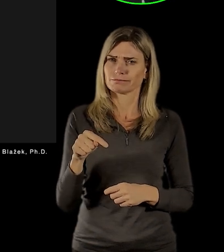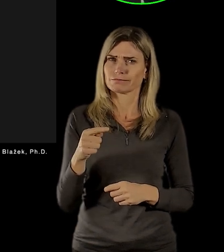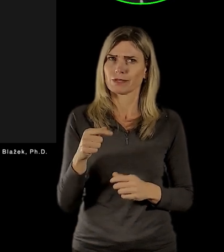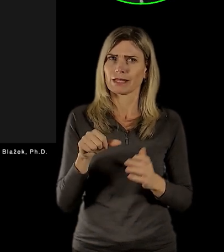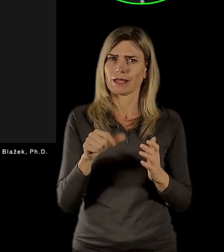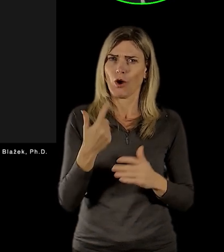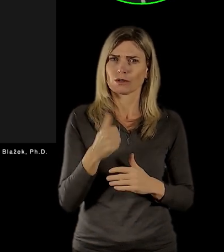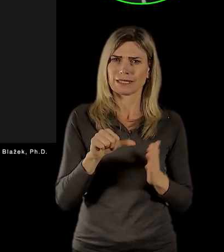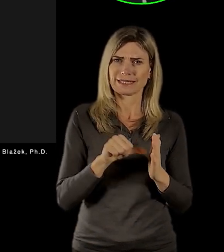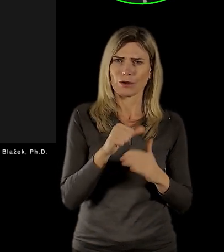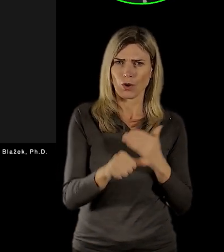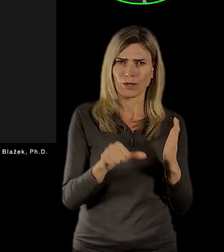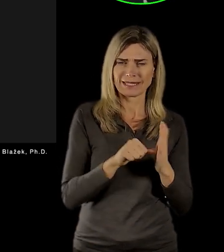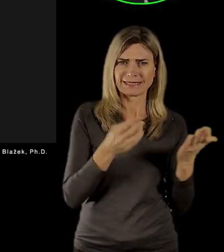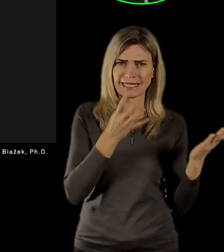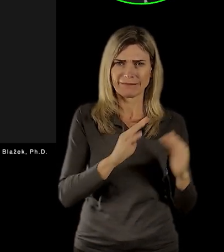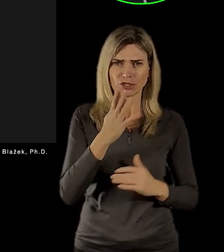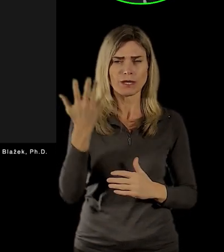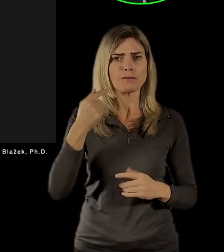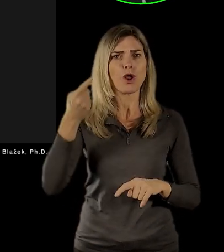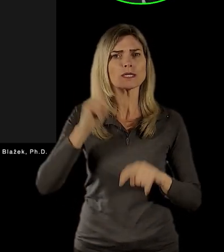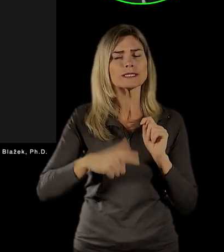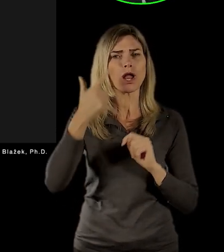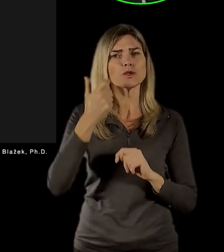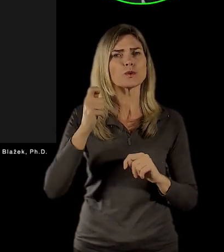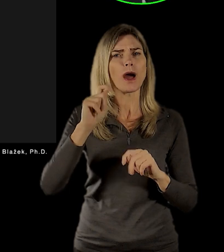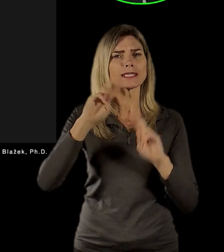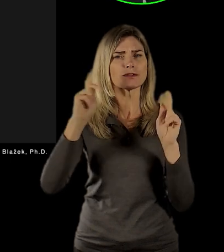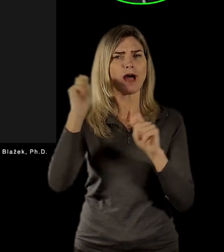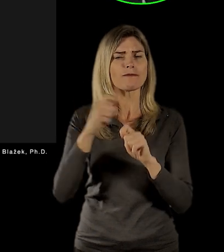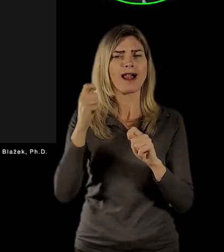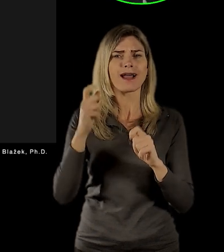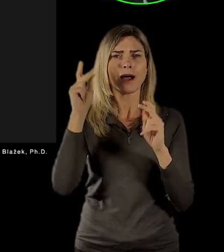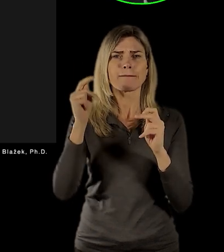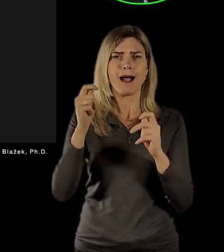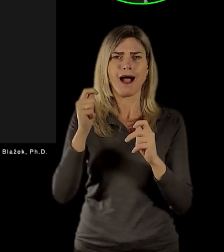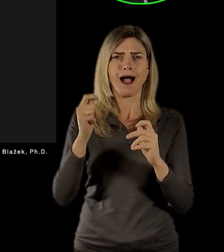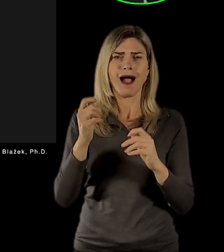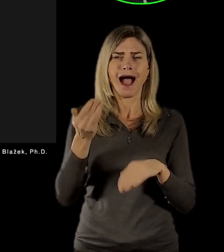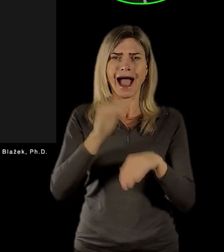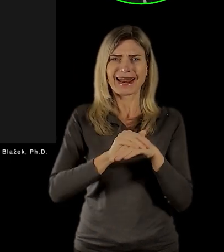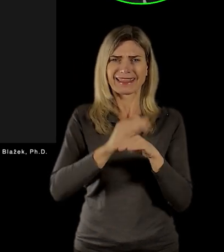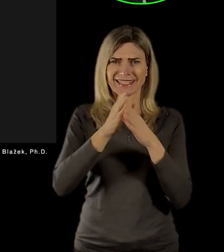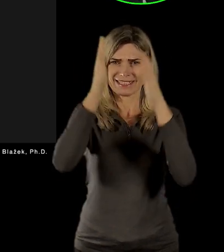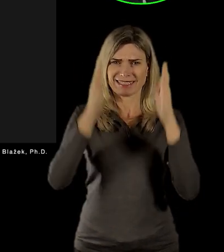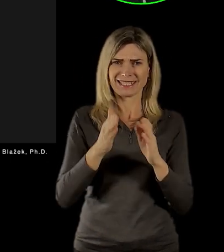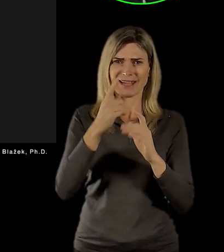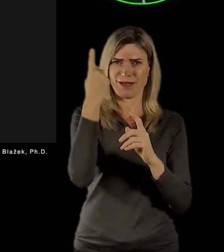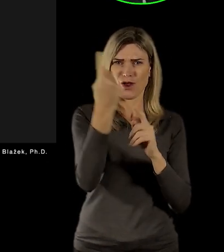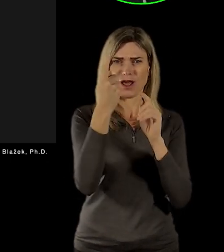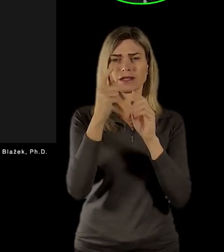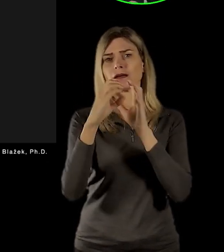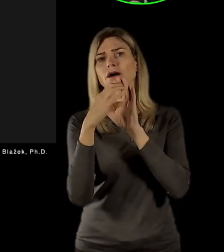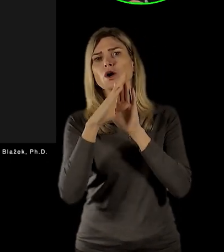1945 není uzavřená ta podoba tím, že byla zničena pražská radnice během